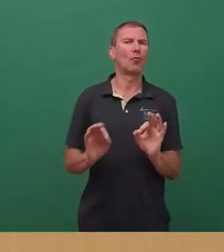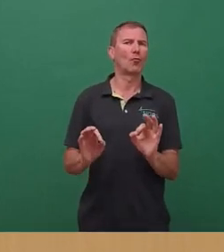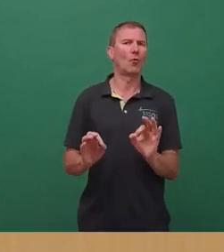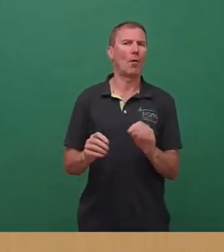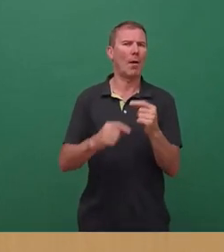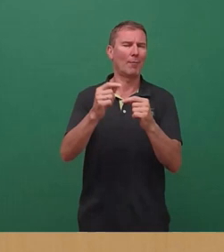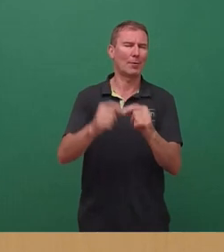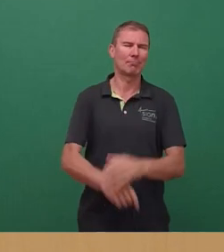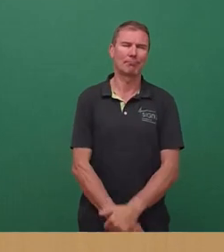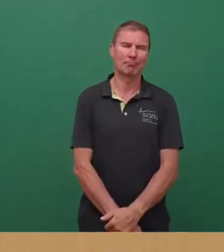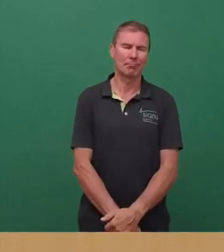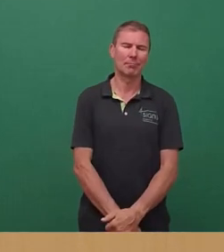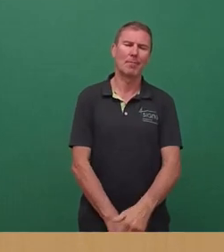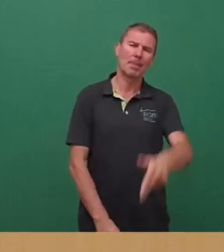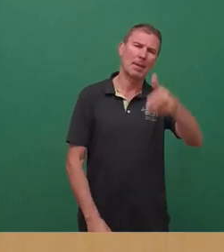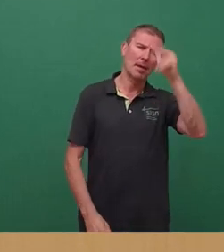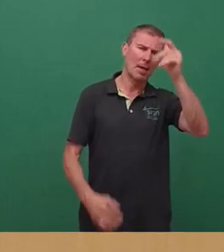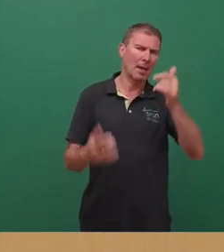Herr Wiesner hat ja schon auf die